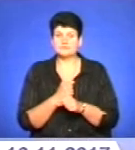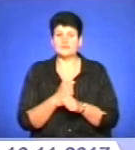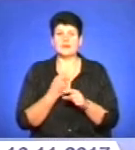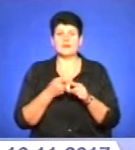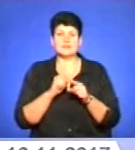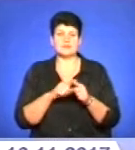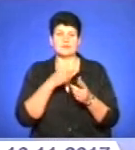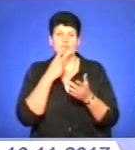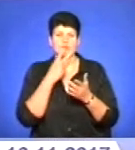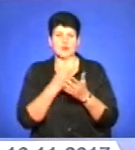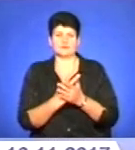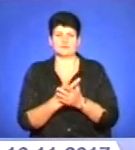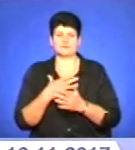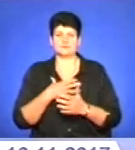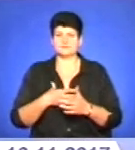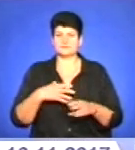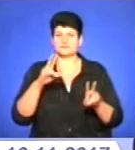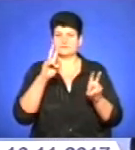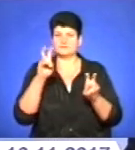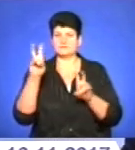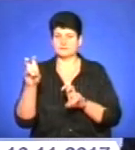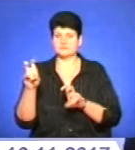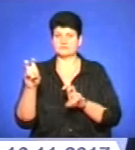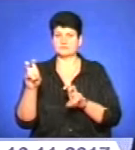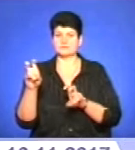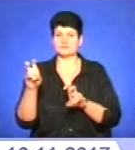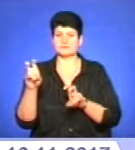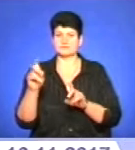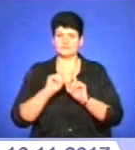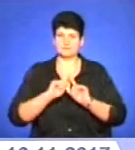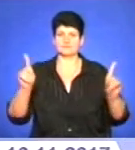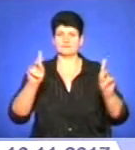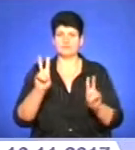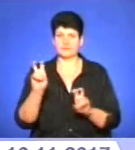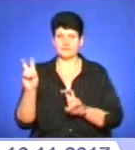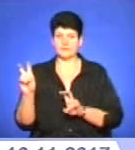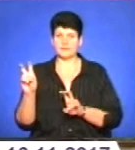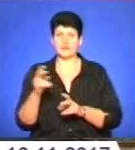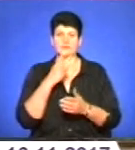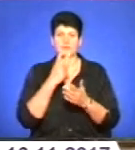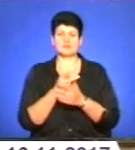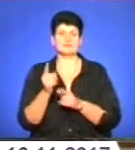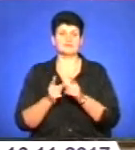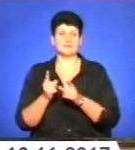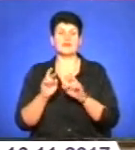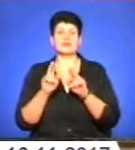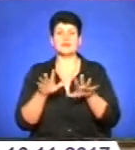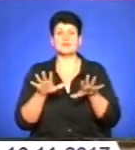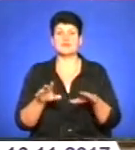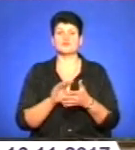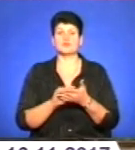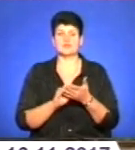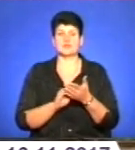висвітлення соціально значущих тем, резонансних тем, висвітлення реформ. Як місцеві журналісти